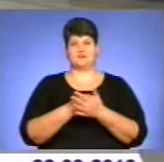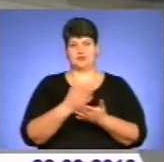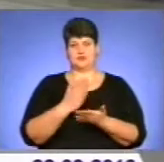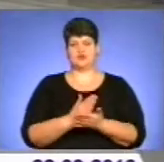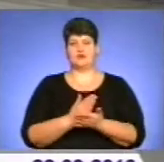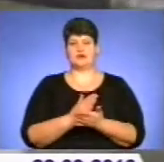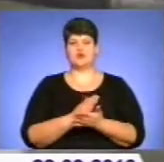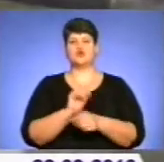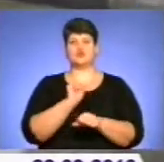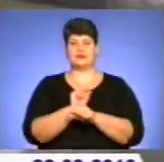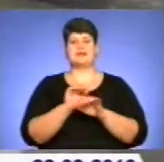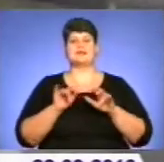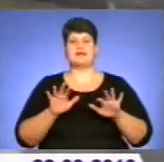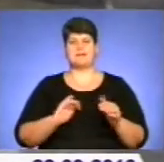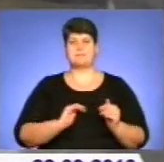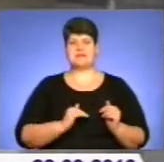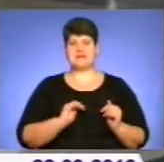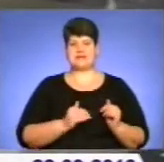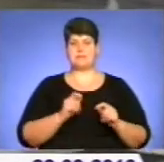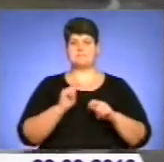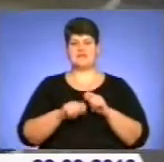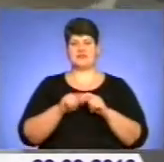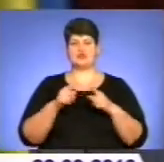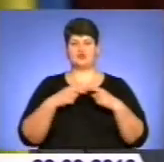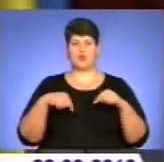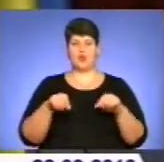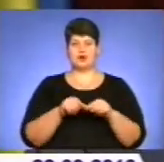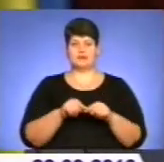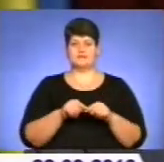Зупинили діяльність бізнесменів, перевіряючи органи.